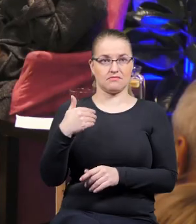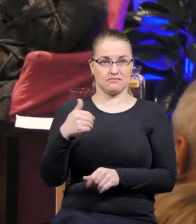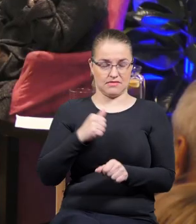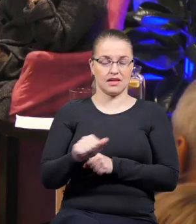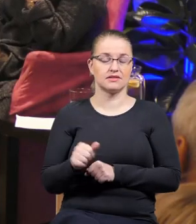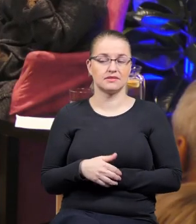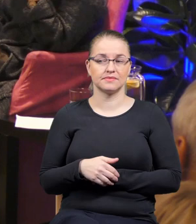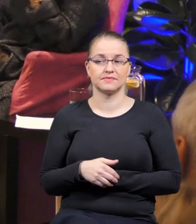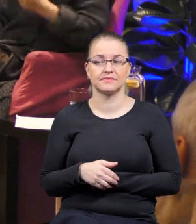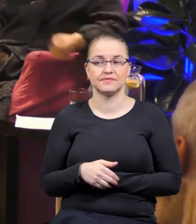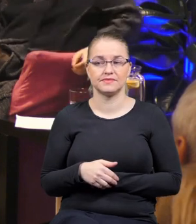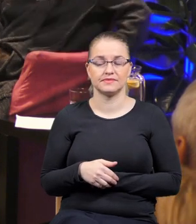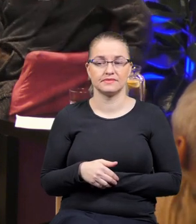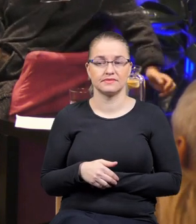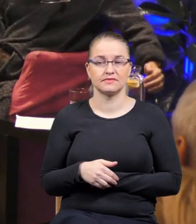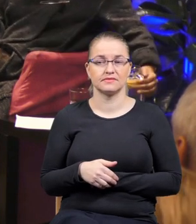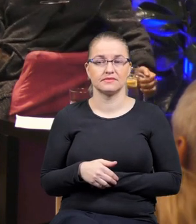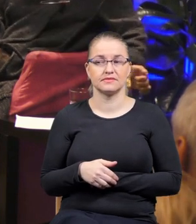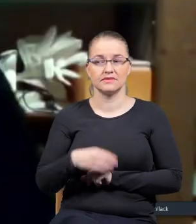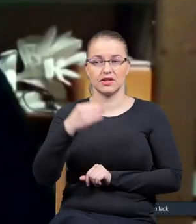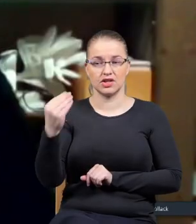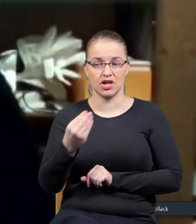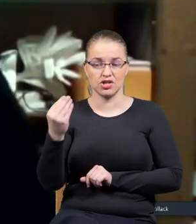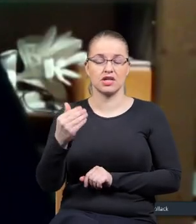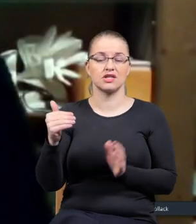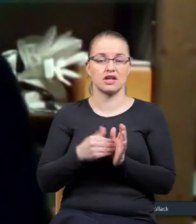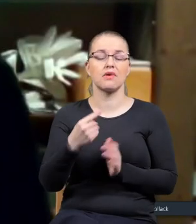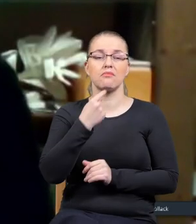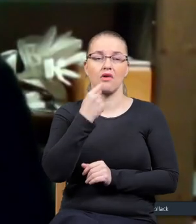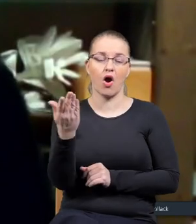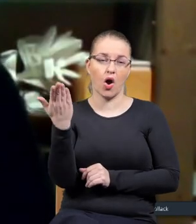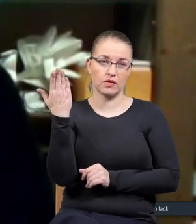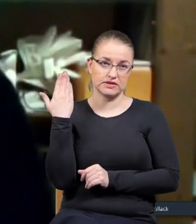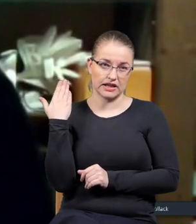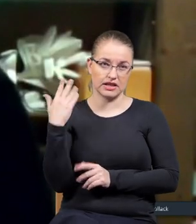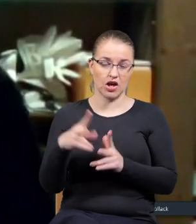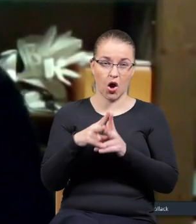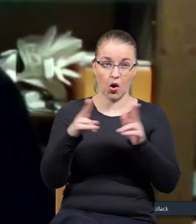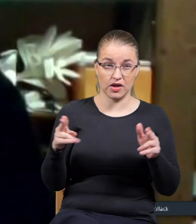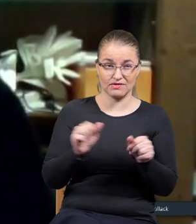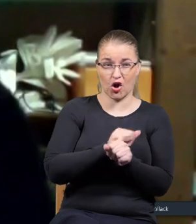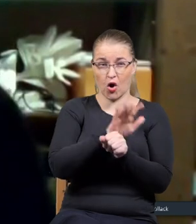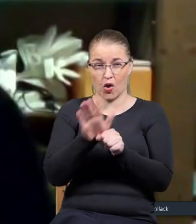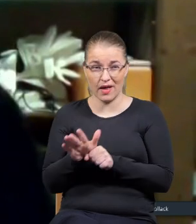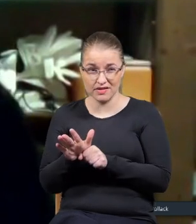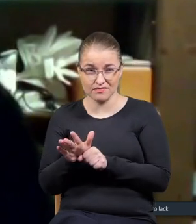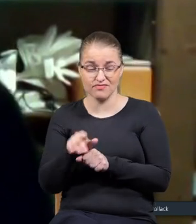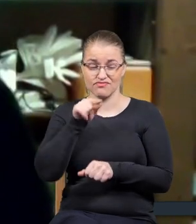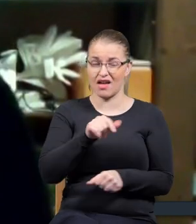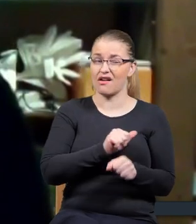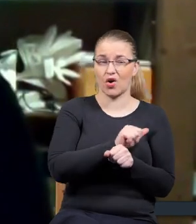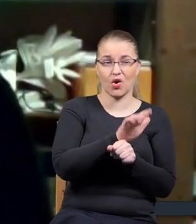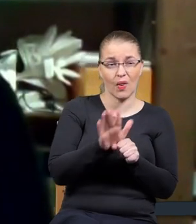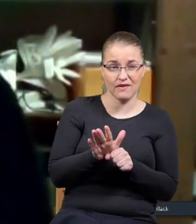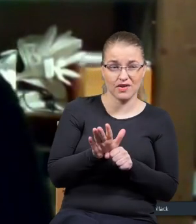Martin? No i jeszcze trzeba dodać, to w ostatnim czasie oczywiście ta pandemia. Przecież ta pandemia też